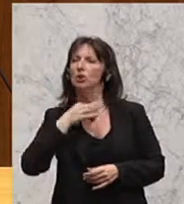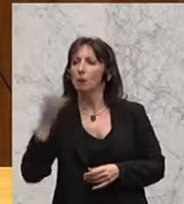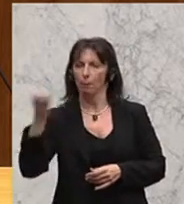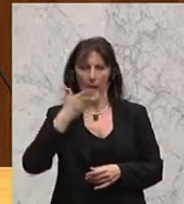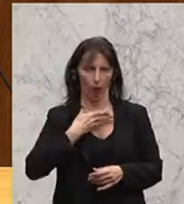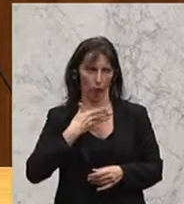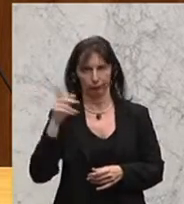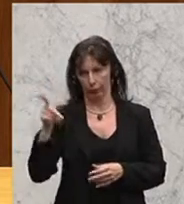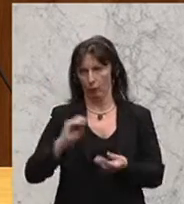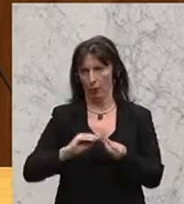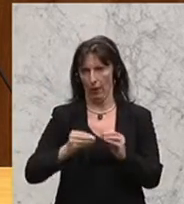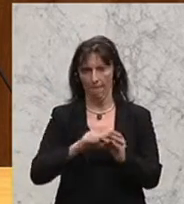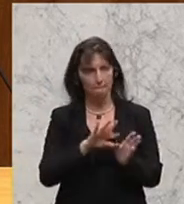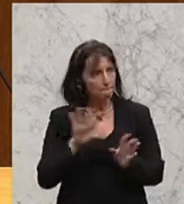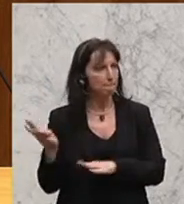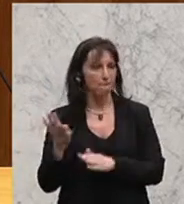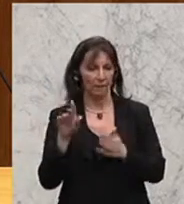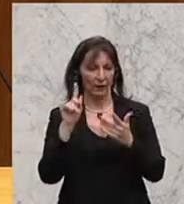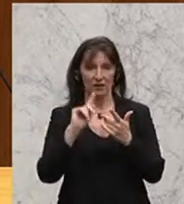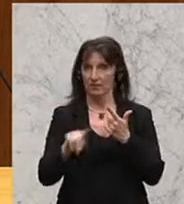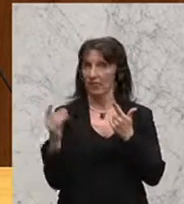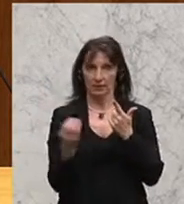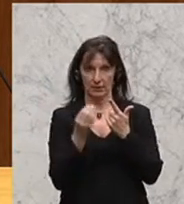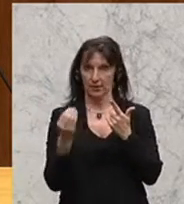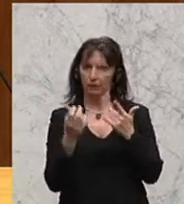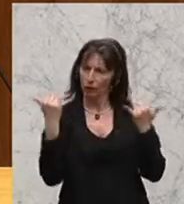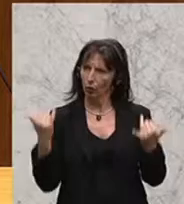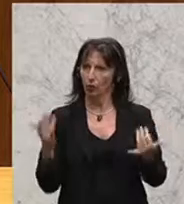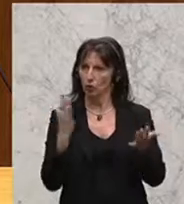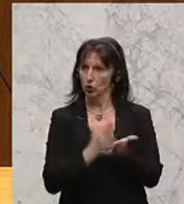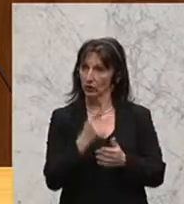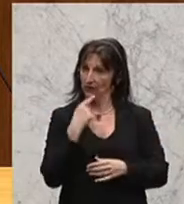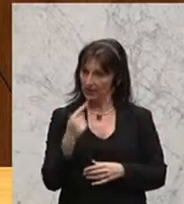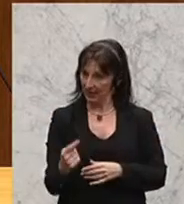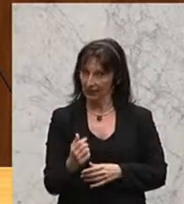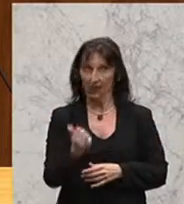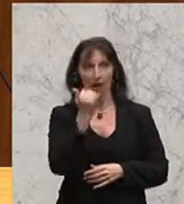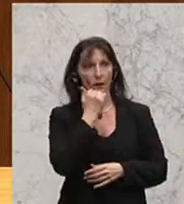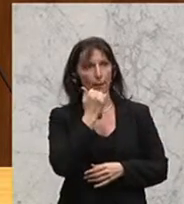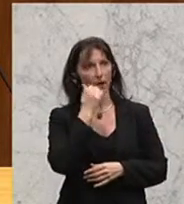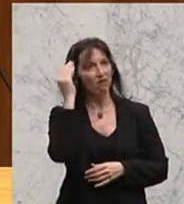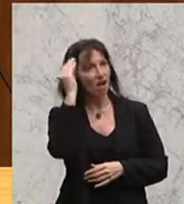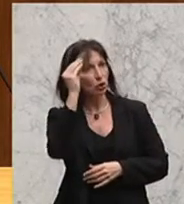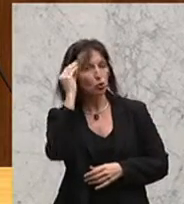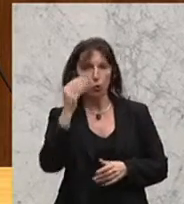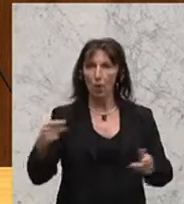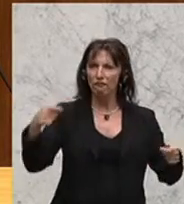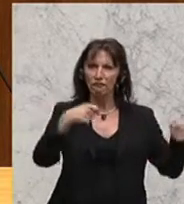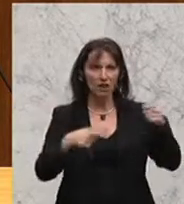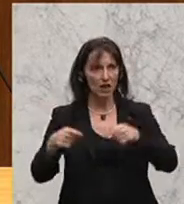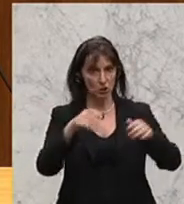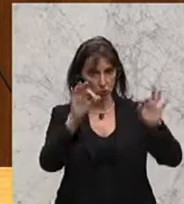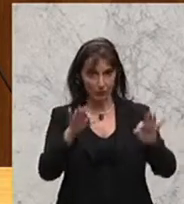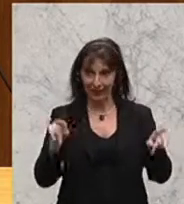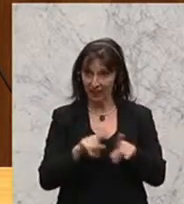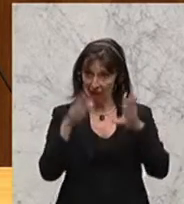Und einen zweiten Punkt. haben auch heute gesagt, eine ordentlich finanzierte Privatschule, so wie es in den Niederlanden funktioniert und